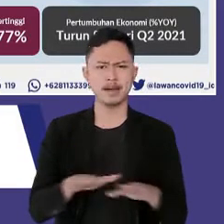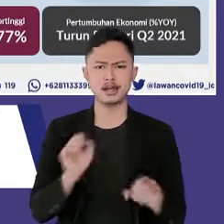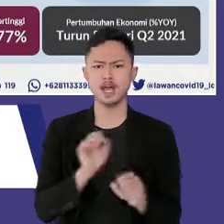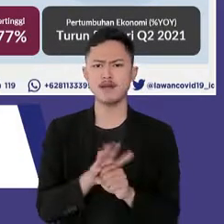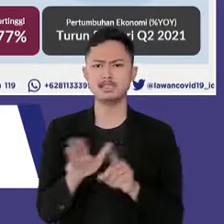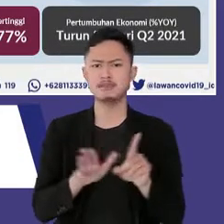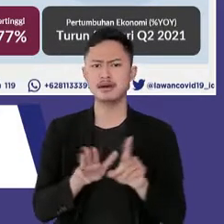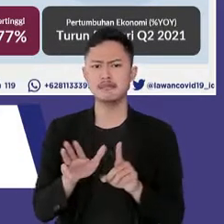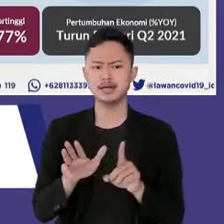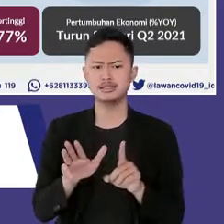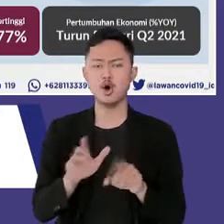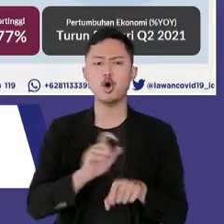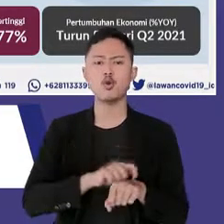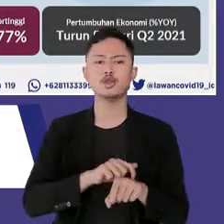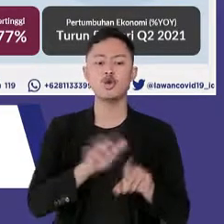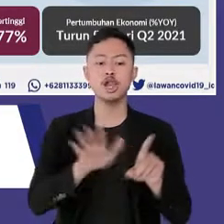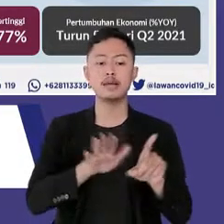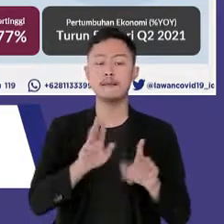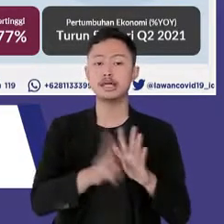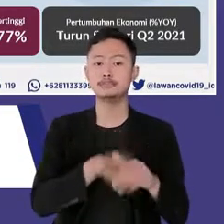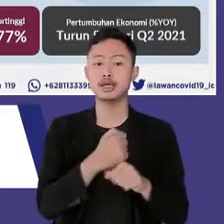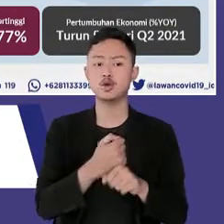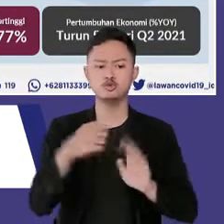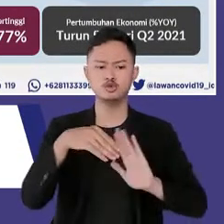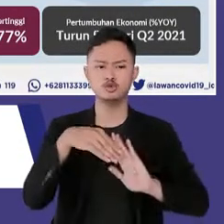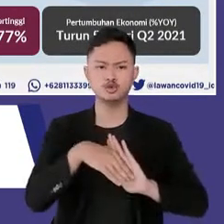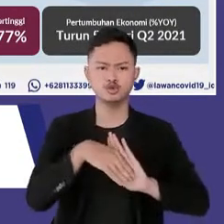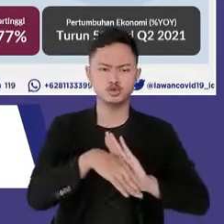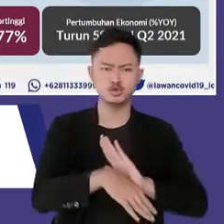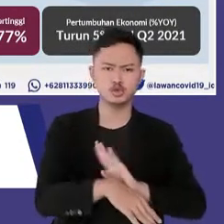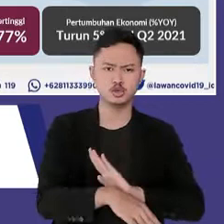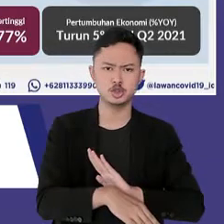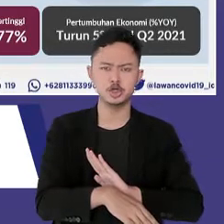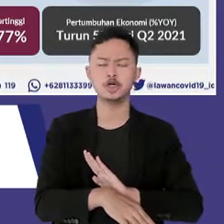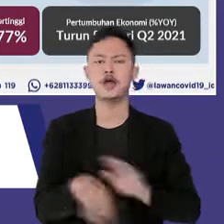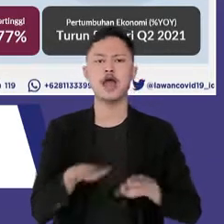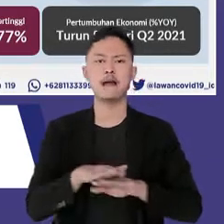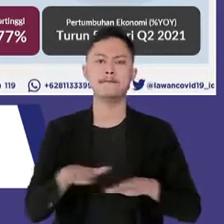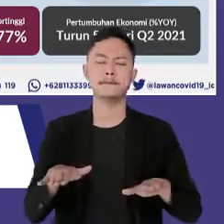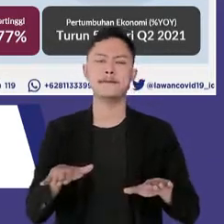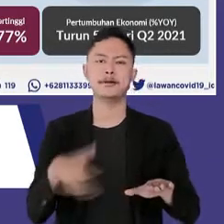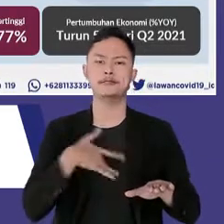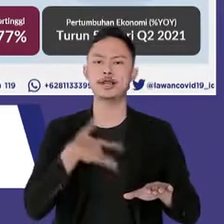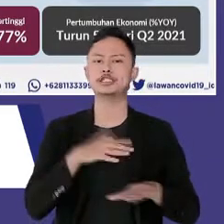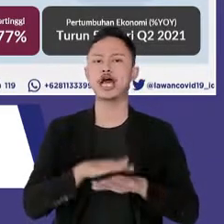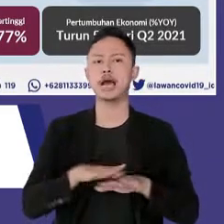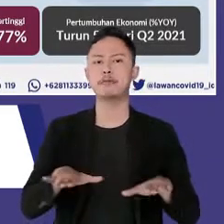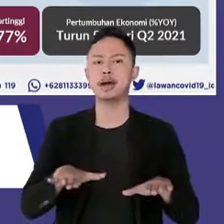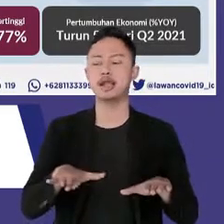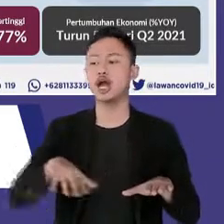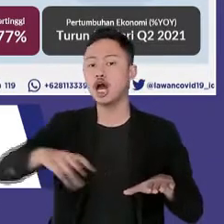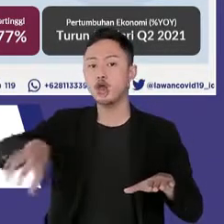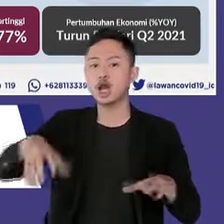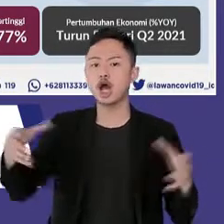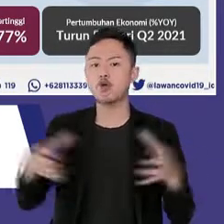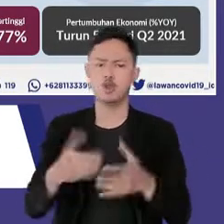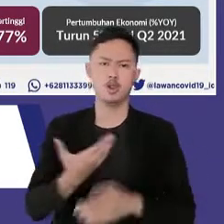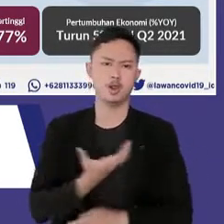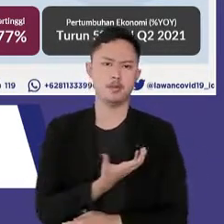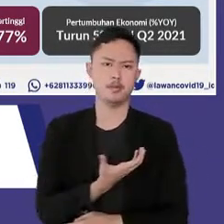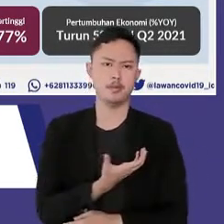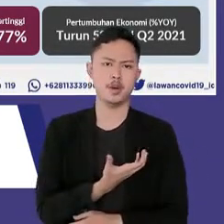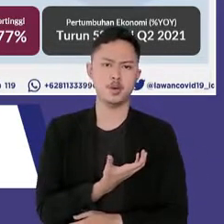selama 15 minggu berturut-ut Pasca lonjakan pertama dan rasa ingin berkumpul yang semakingi